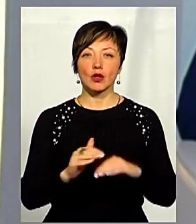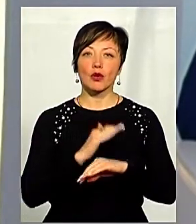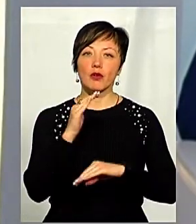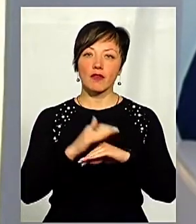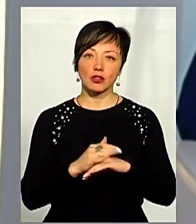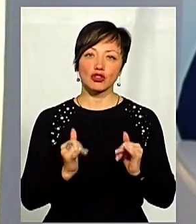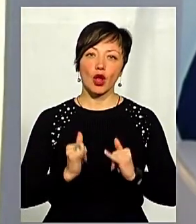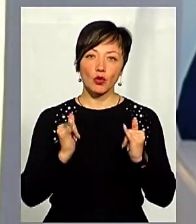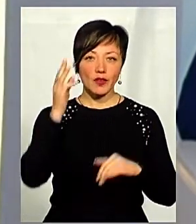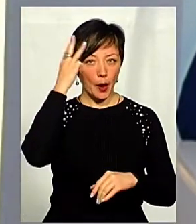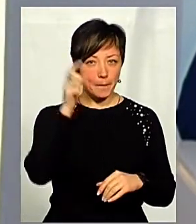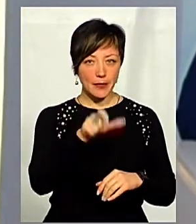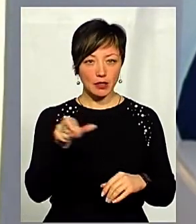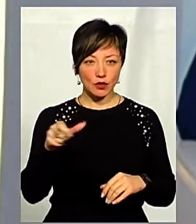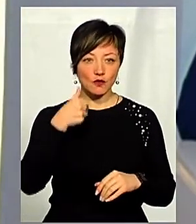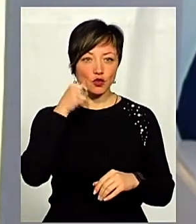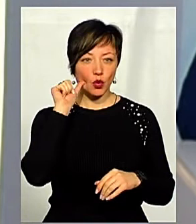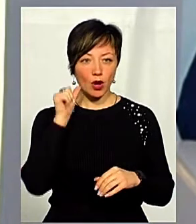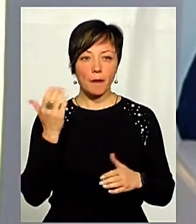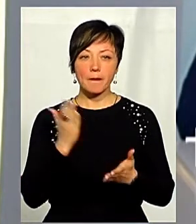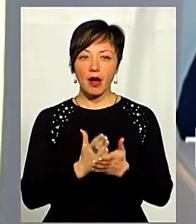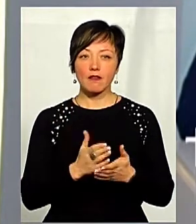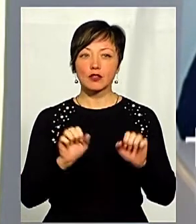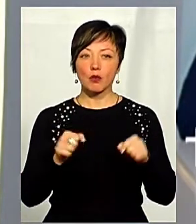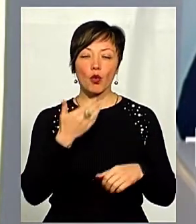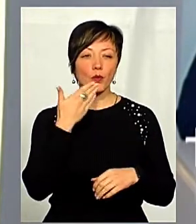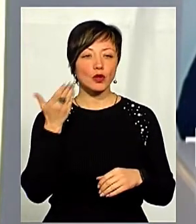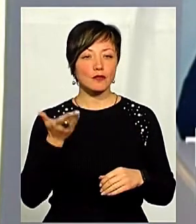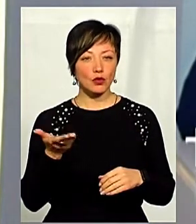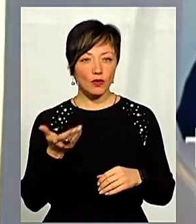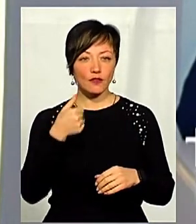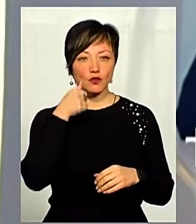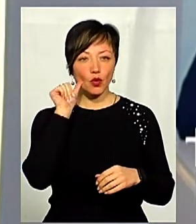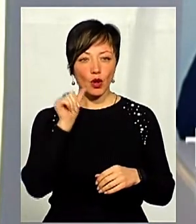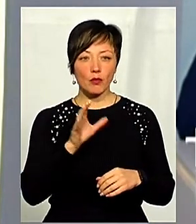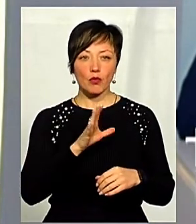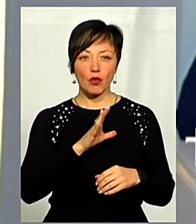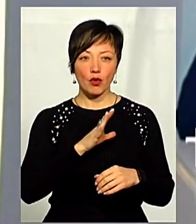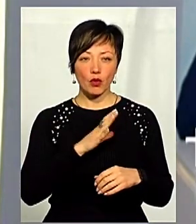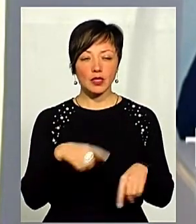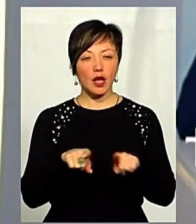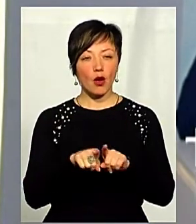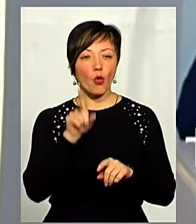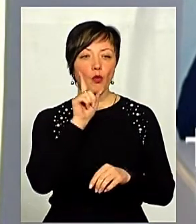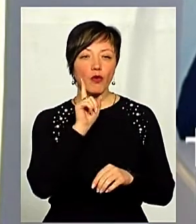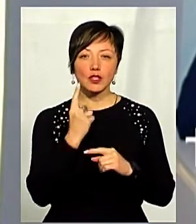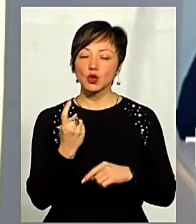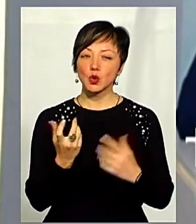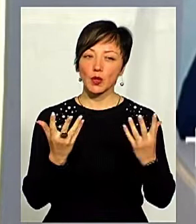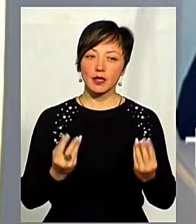шановні хмельничани. Вчора я вже мав змогу прозвітувати, тому що саме вчора було таких умовних 100 днів.